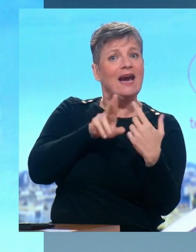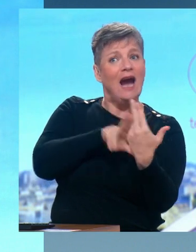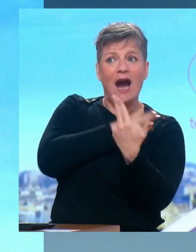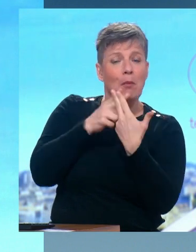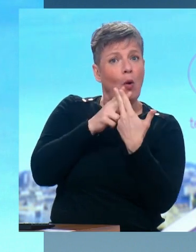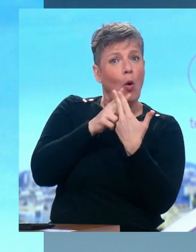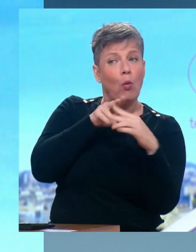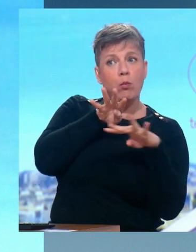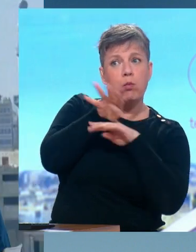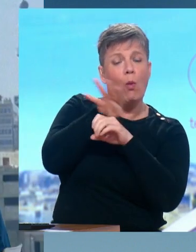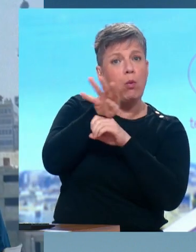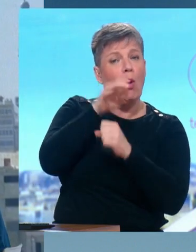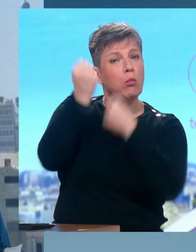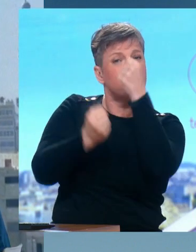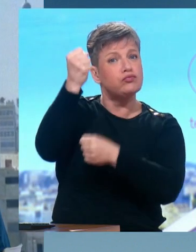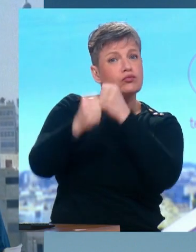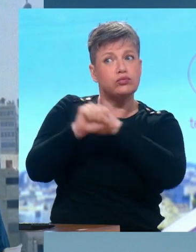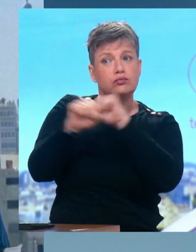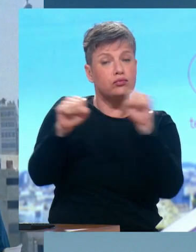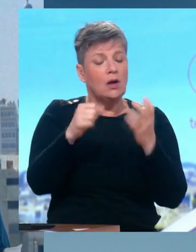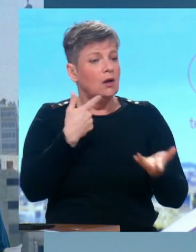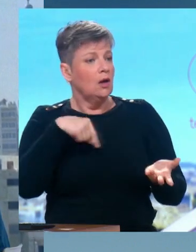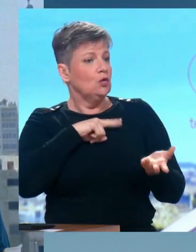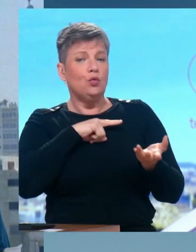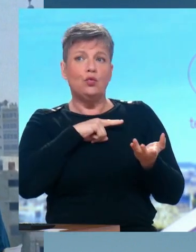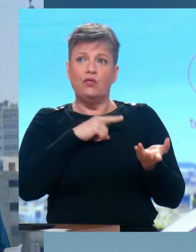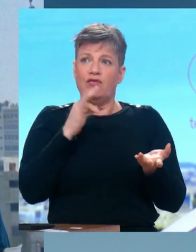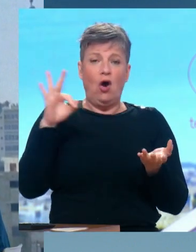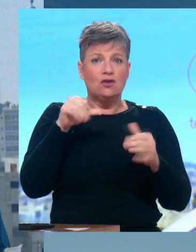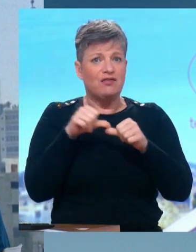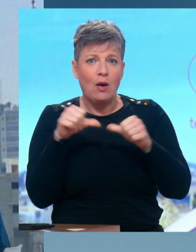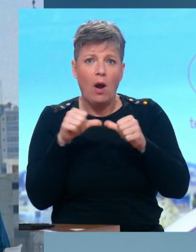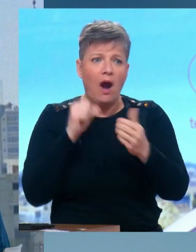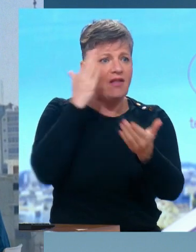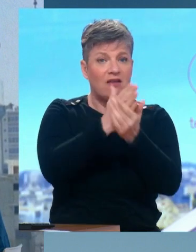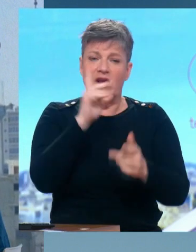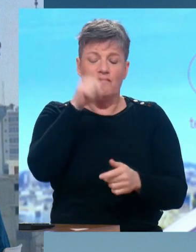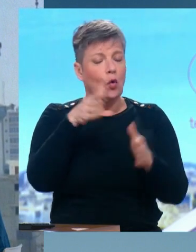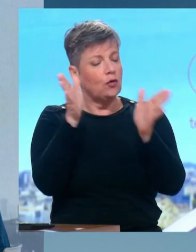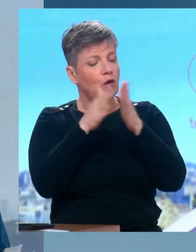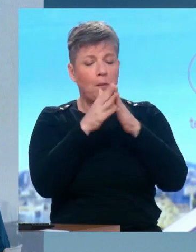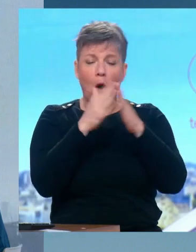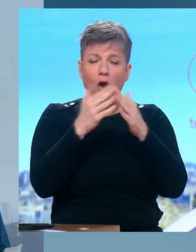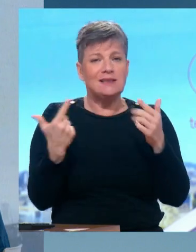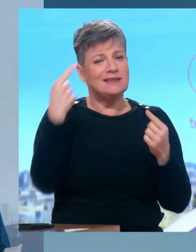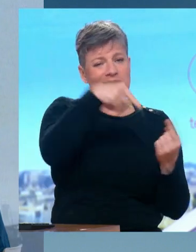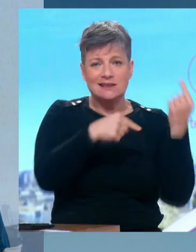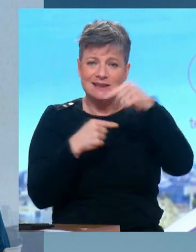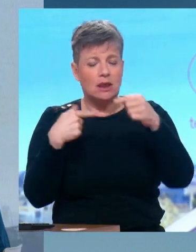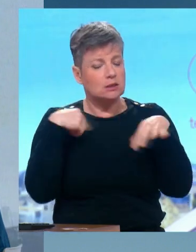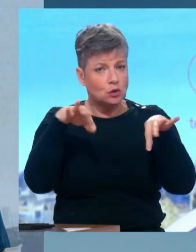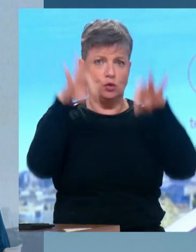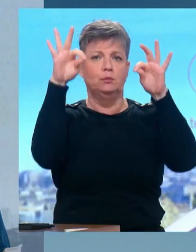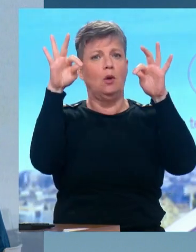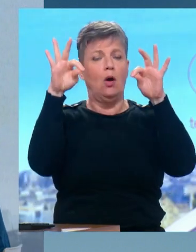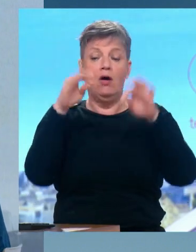-ce qu'on a le bon positionnement ? – Un cessez-le-feu. Demandez un cessez-le-feu immédiat. Ça fait effectivement un mois qu'il y a